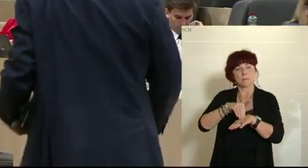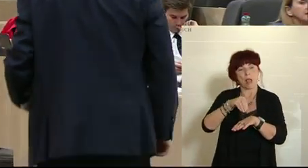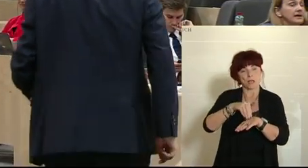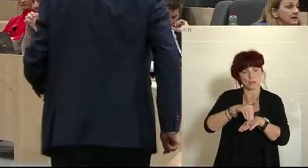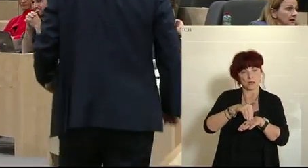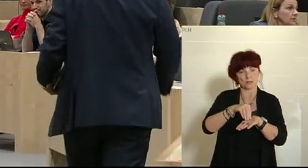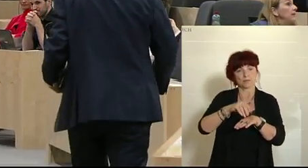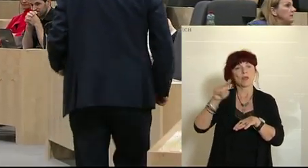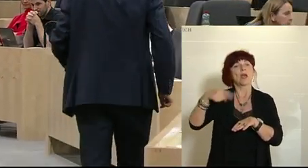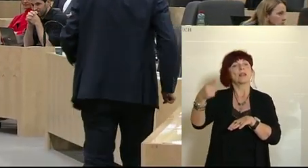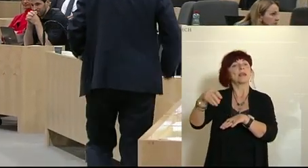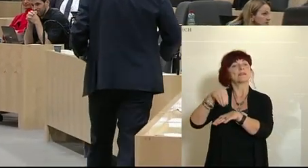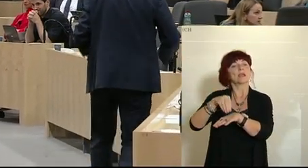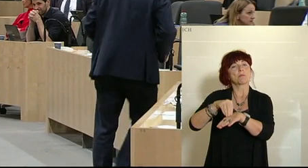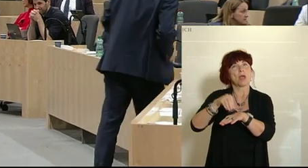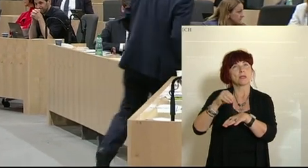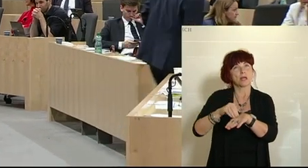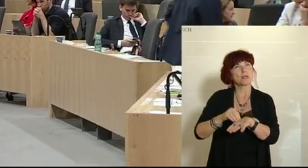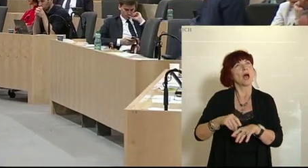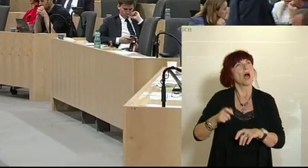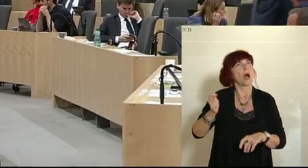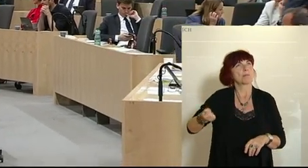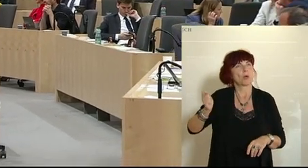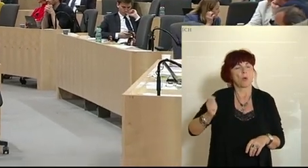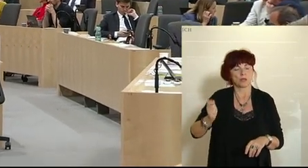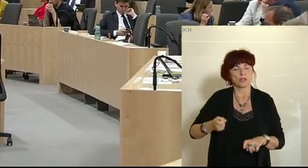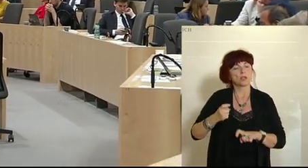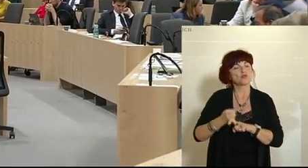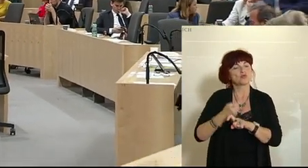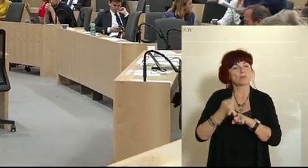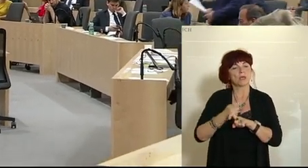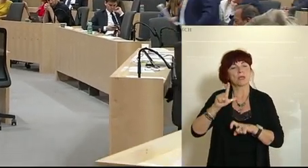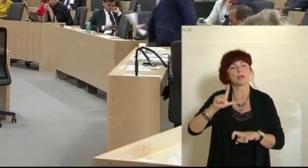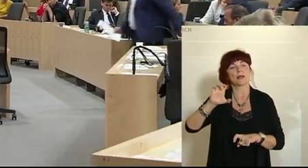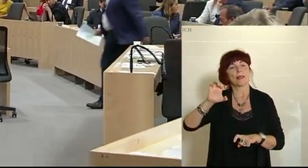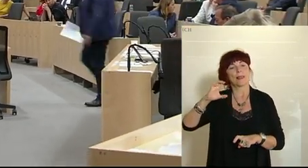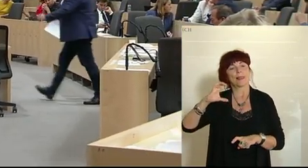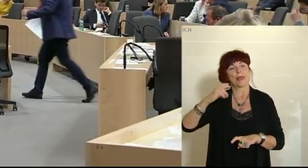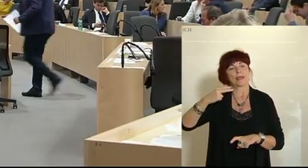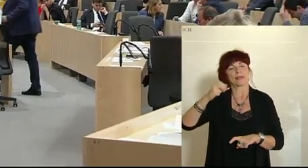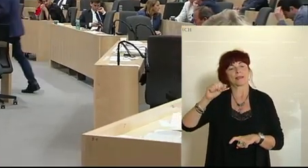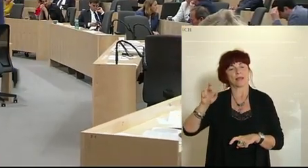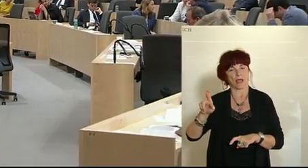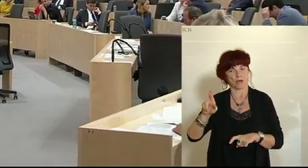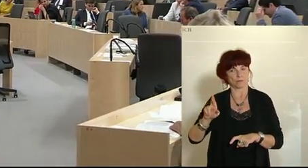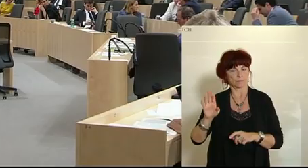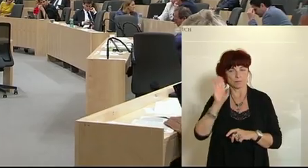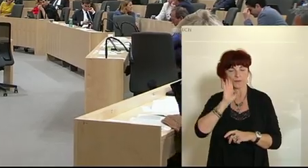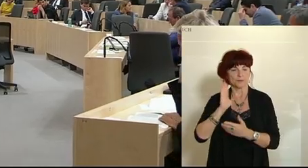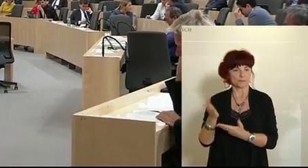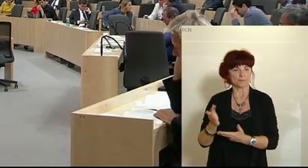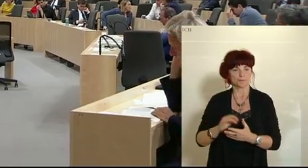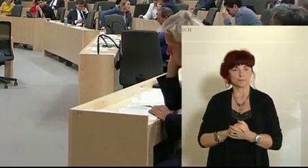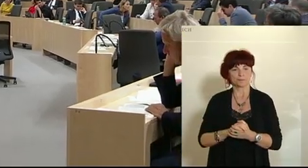keine Geldmittel für gewässerökologische Maßnahmen gäbe es zudem im aktuellen Budget, die jetzt bewilligten Fördermittel, die seien zudem zu